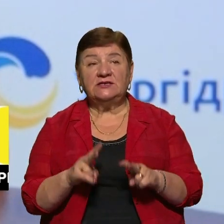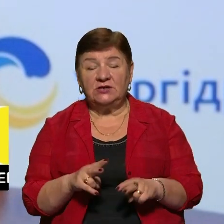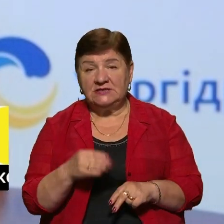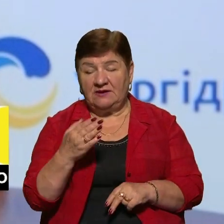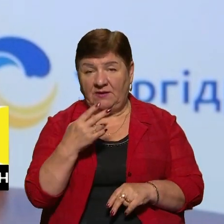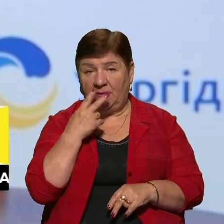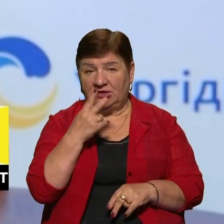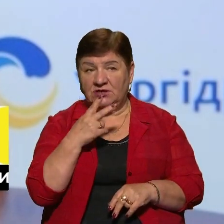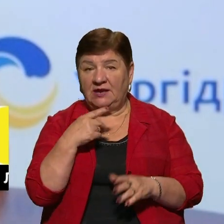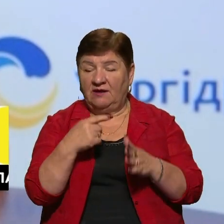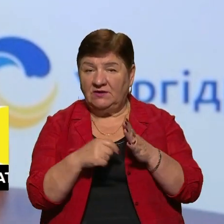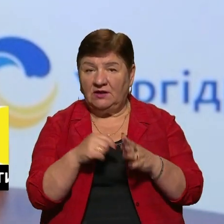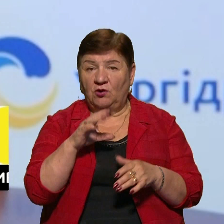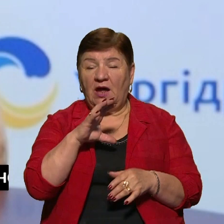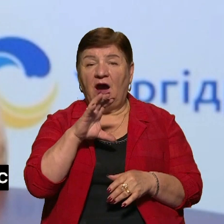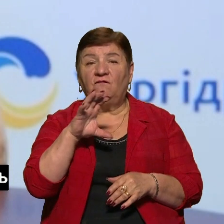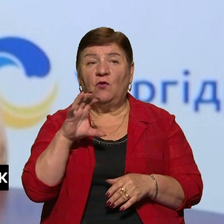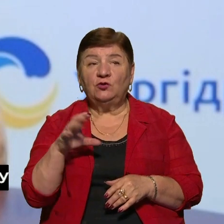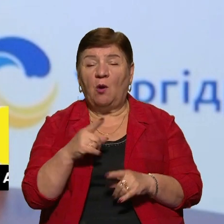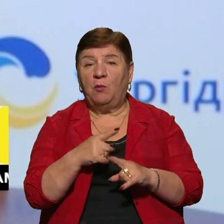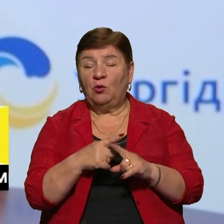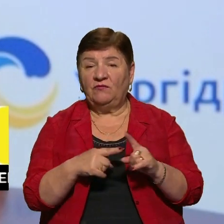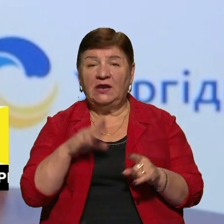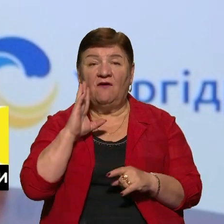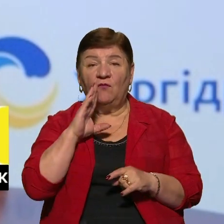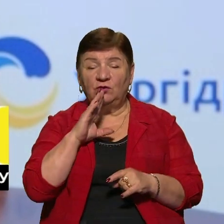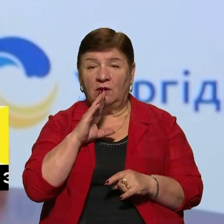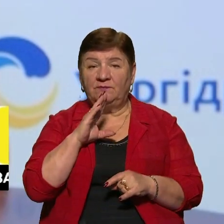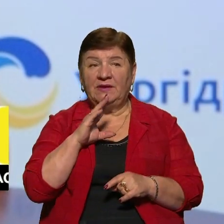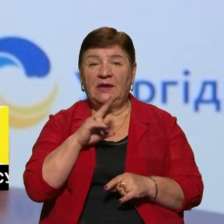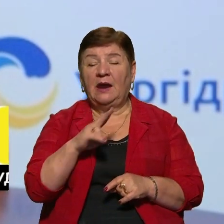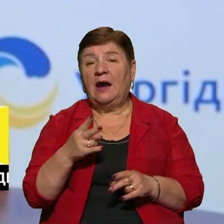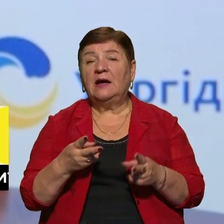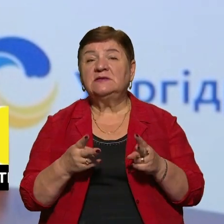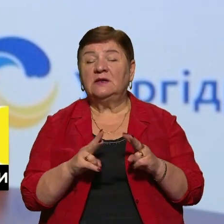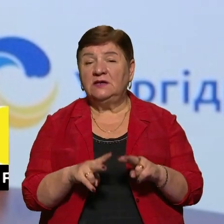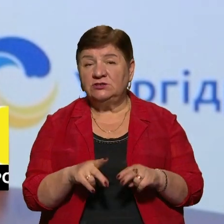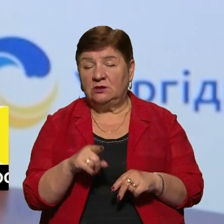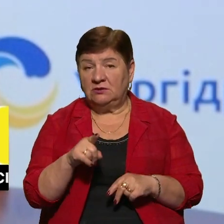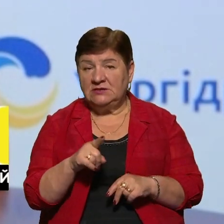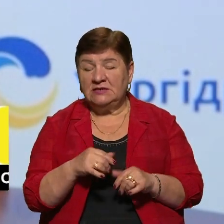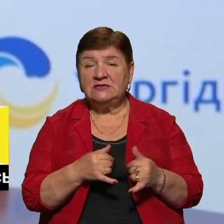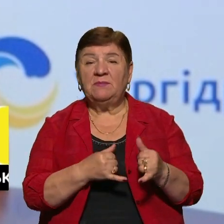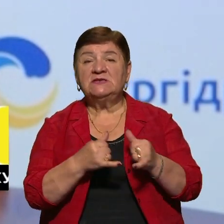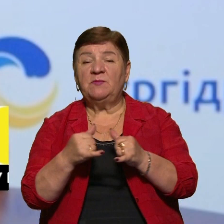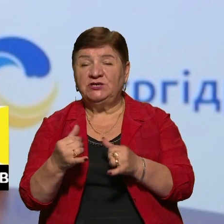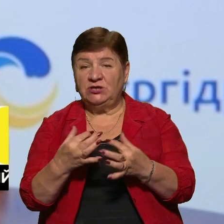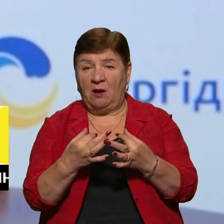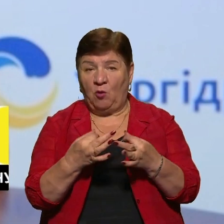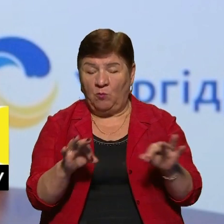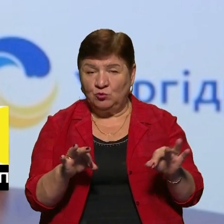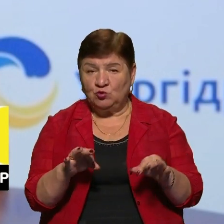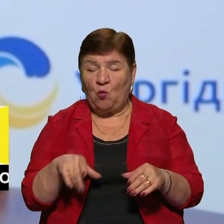на відео і на фото, половина водозвивної греблі, яка залишилась цілою для забезпечення пропуску